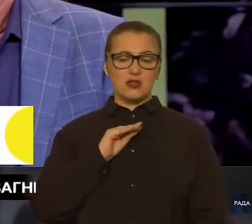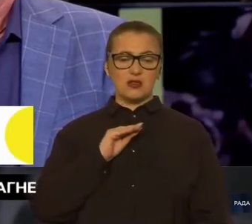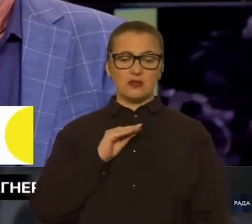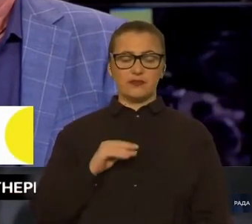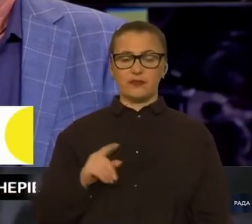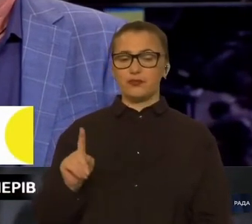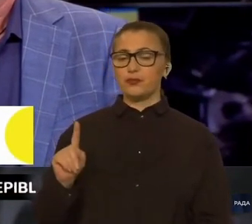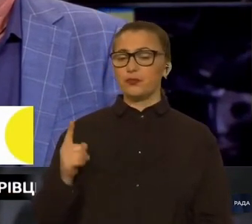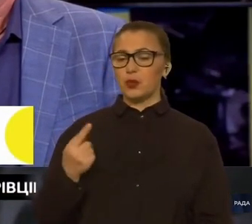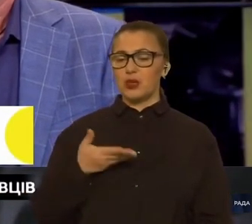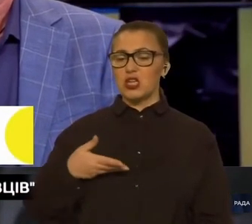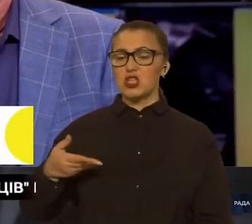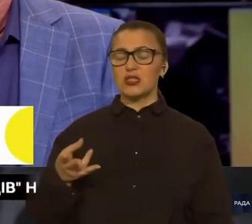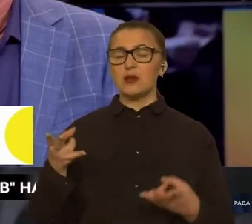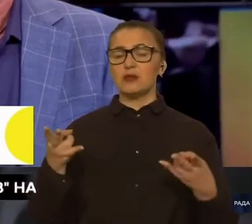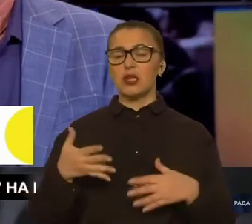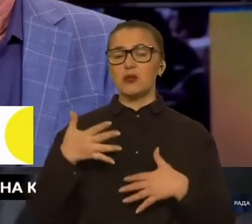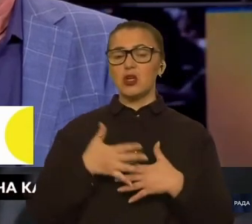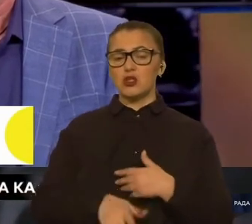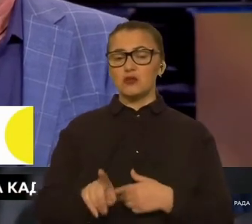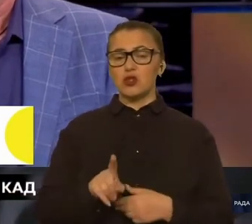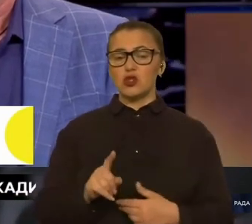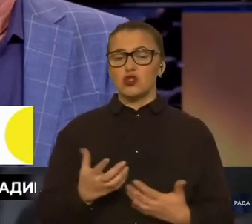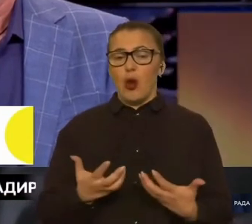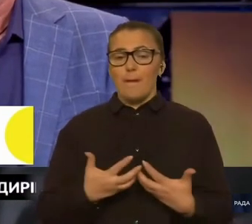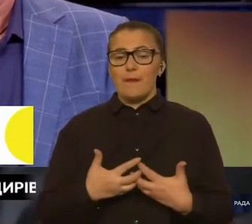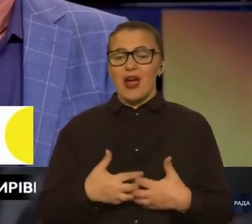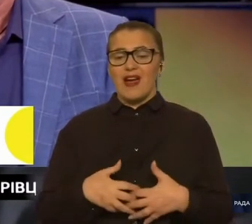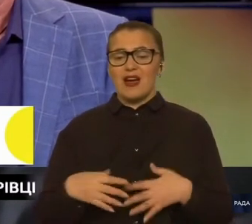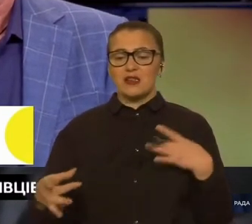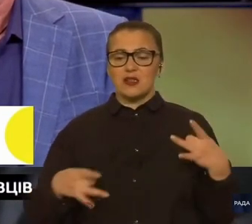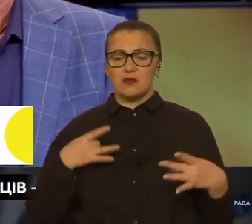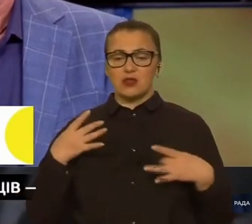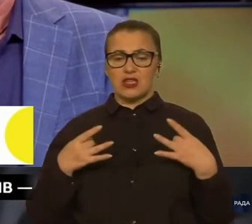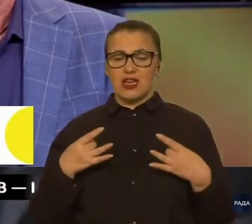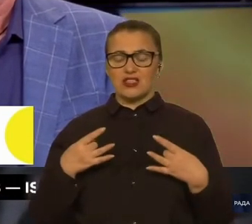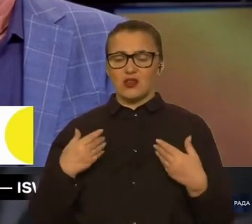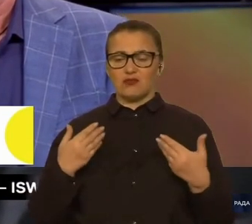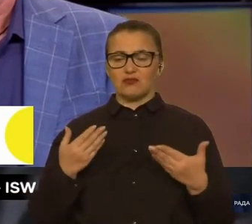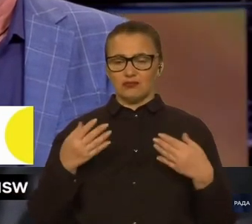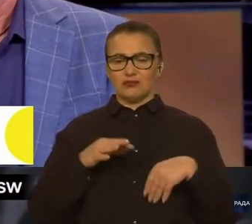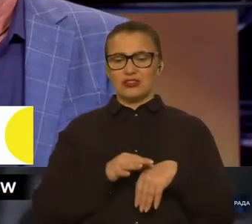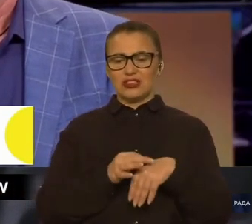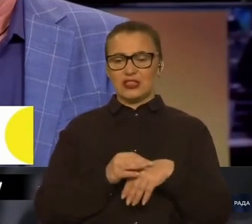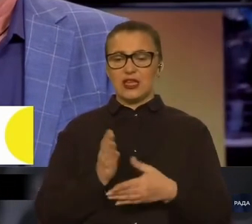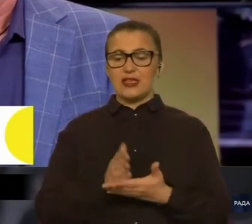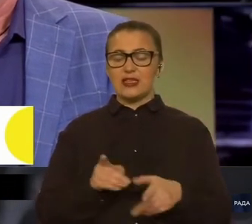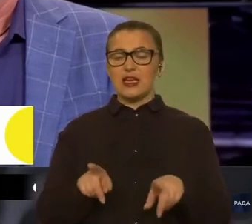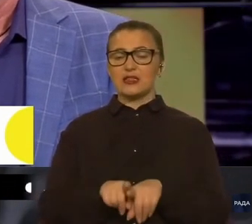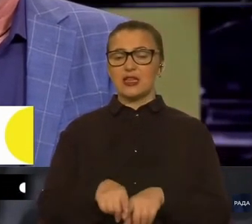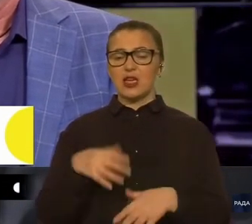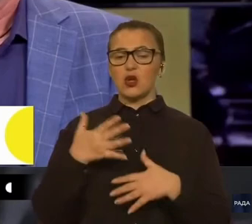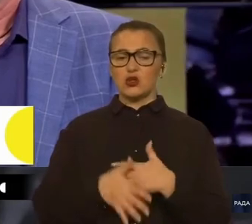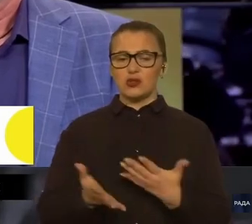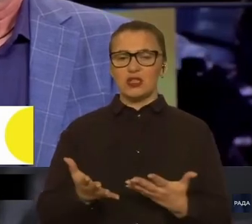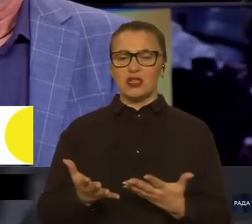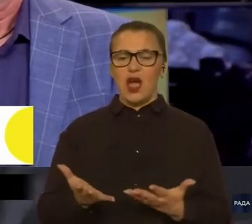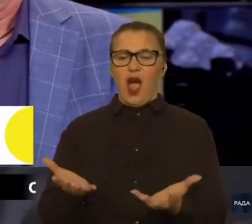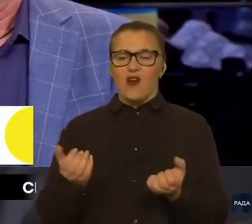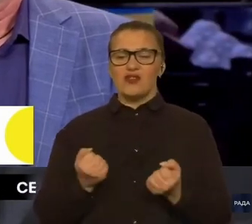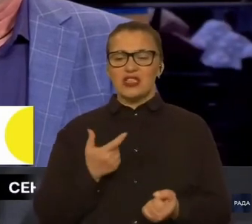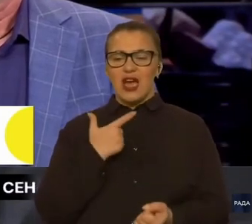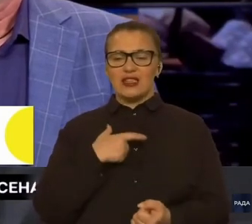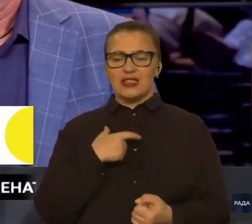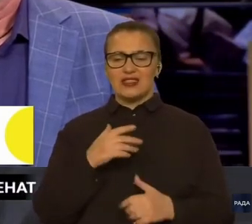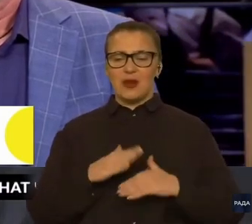По-перше, нам треба розуміти, що механізм стресу, він тілесний. Є таке розуміння, як взяти себе до руки, така